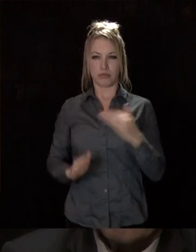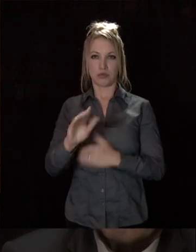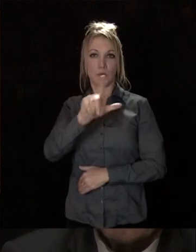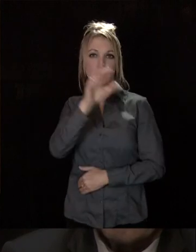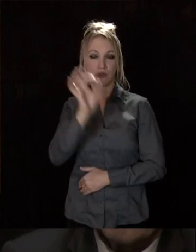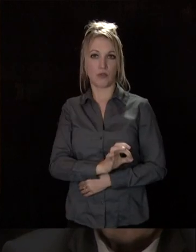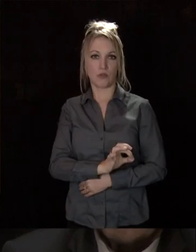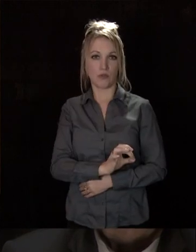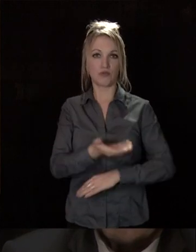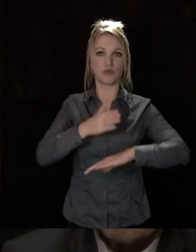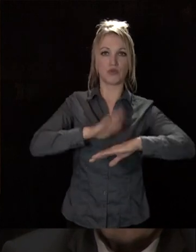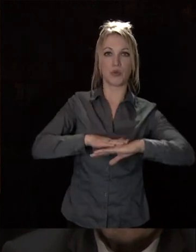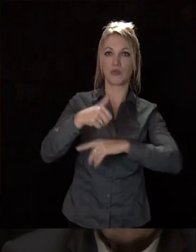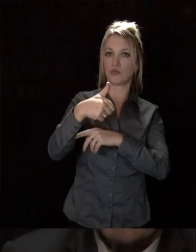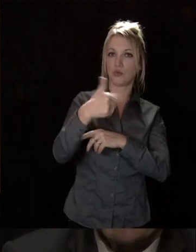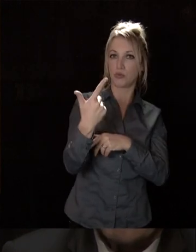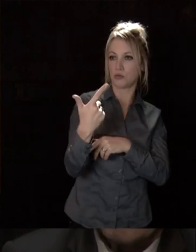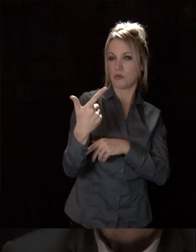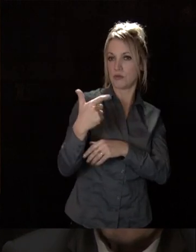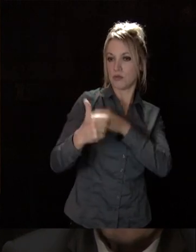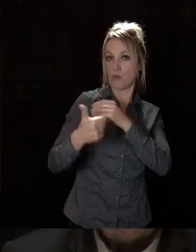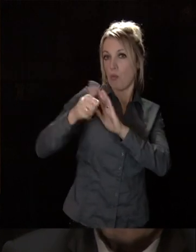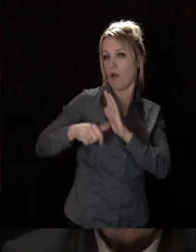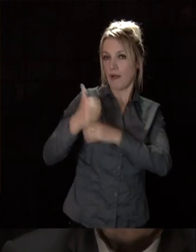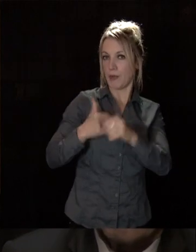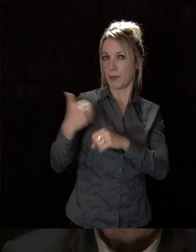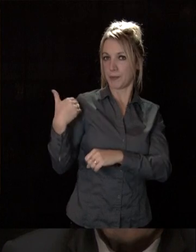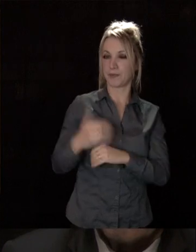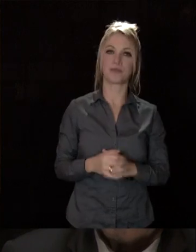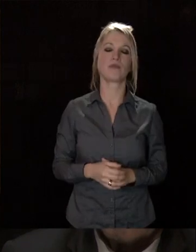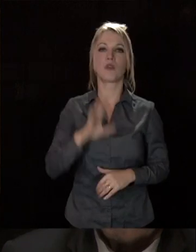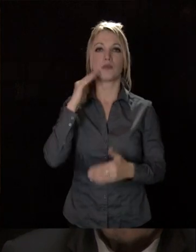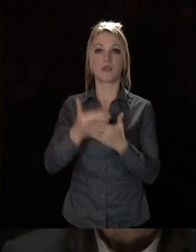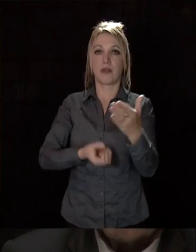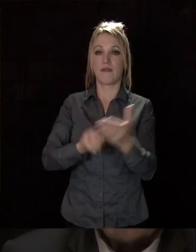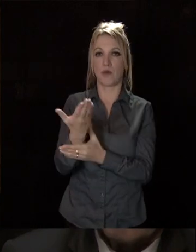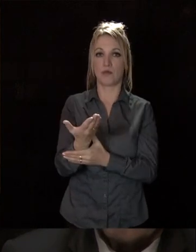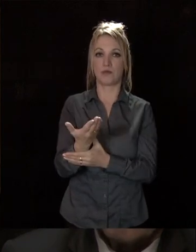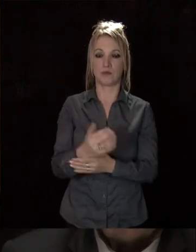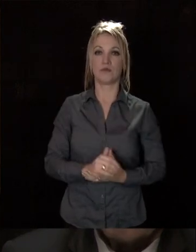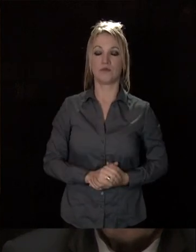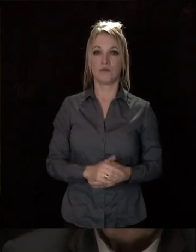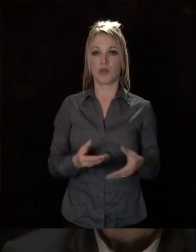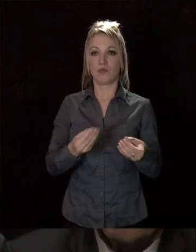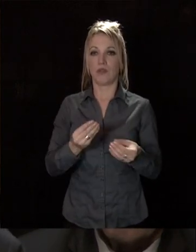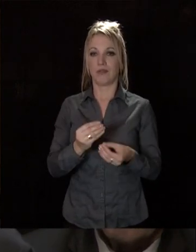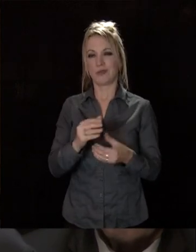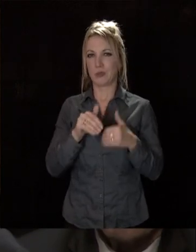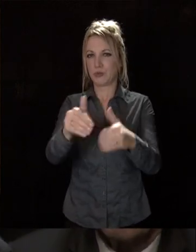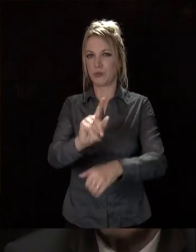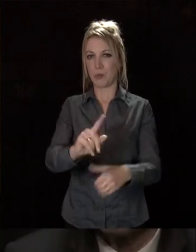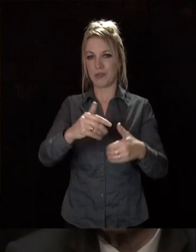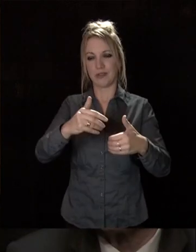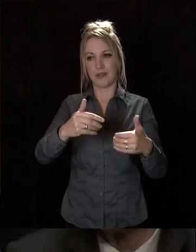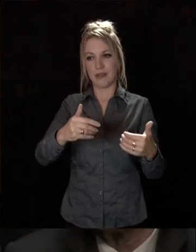2% sur les 12 derniers mois. Et c'est pourquoi, je le déplore, et je fais en sorte que cela ne perdure pas, mais un